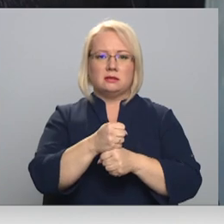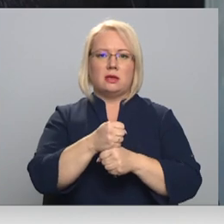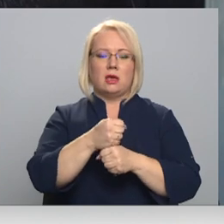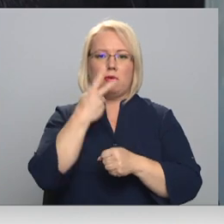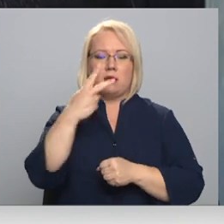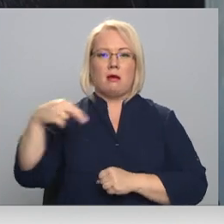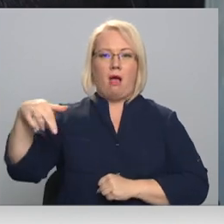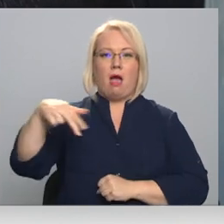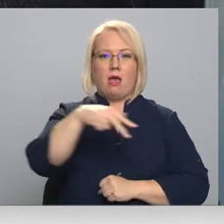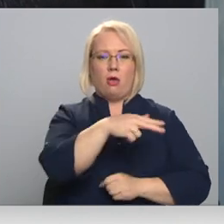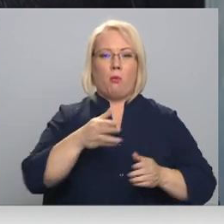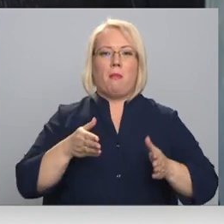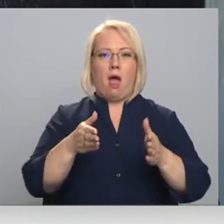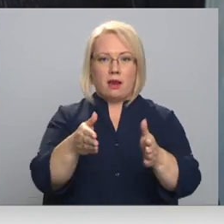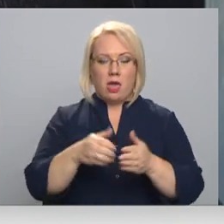pārējais.